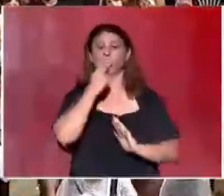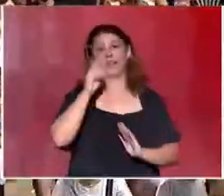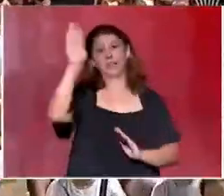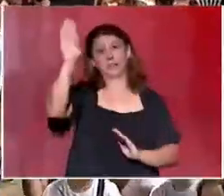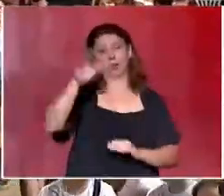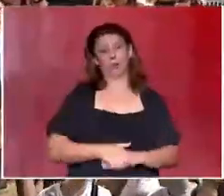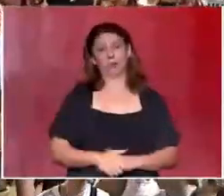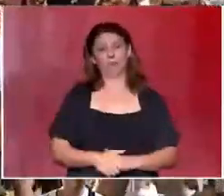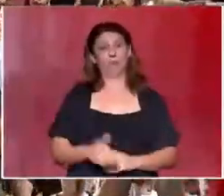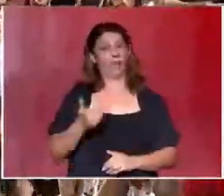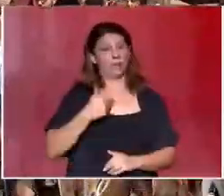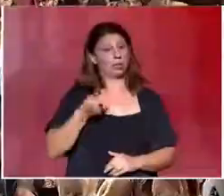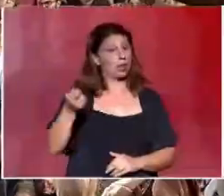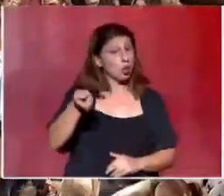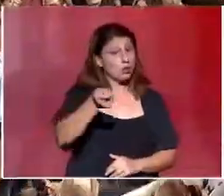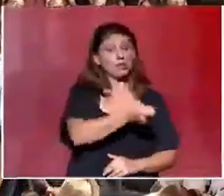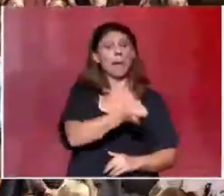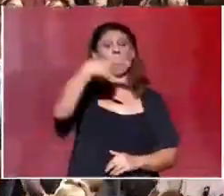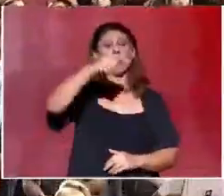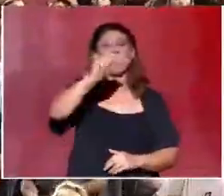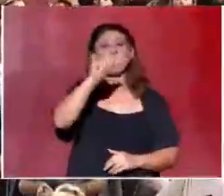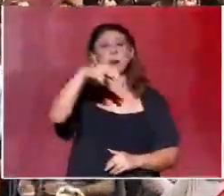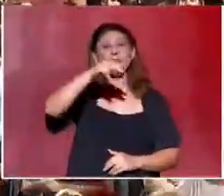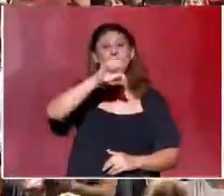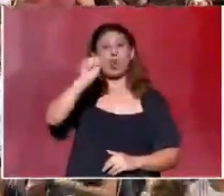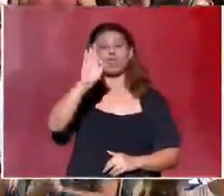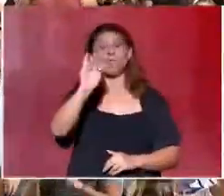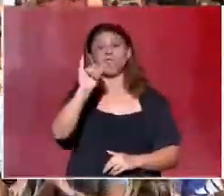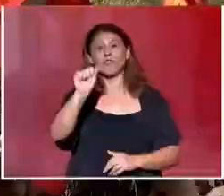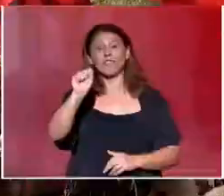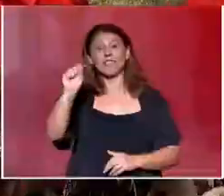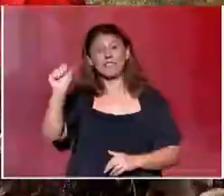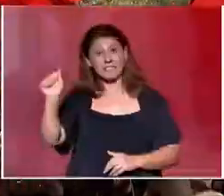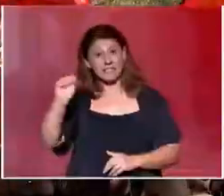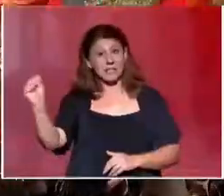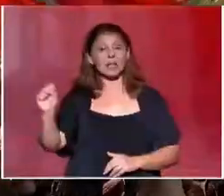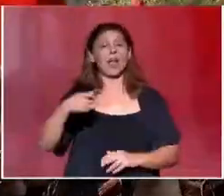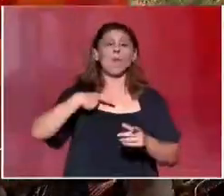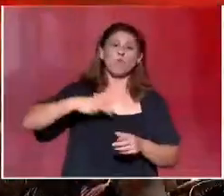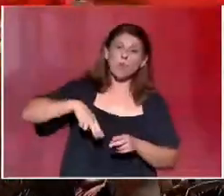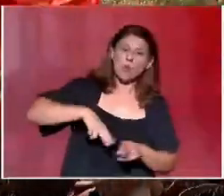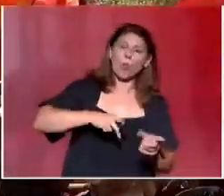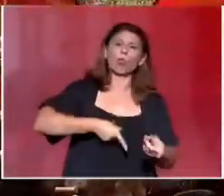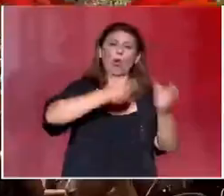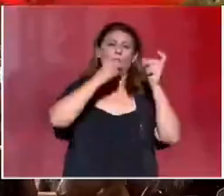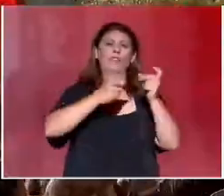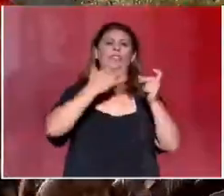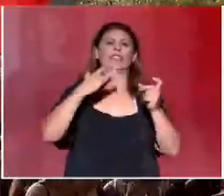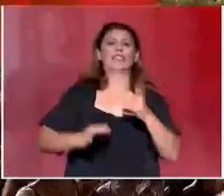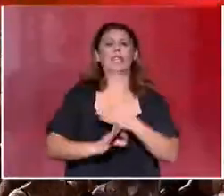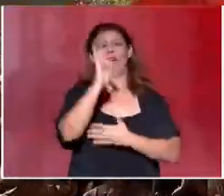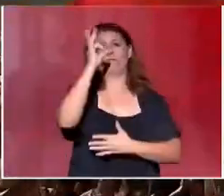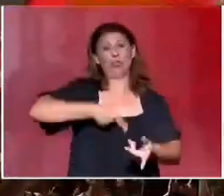χρωστάμε στον Παύλο Φύσα, που δολοφονήθηκε πριν 10 χρόνια από την ναζιστική εγκληματική χρυσή Αυγή.